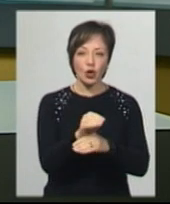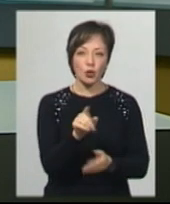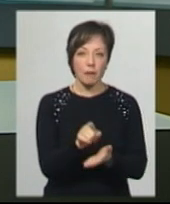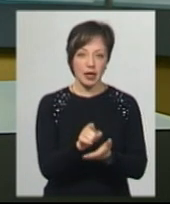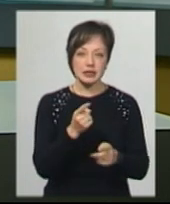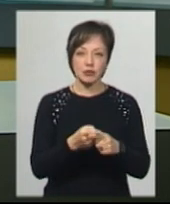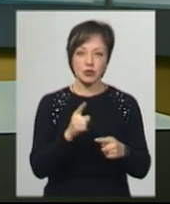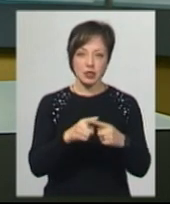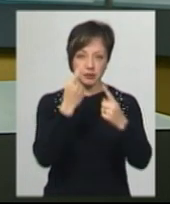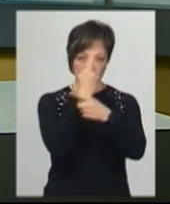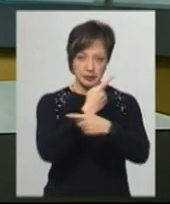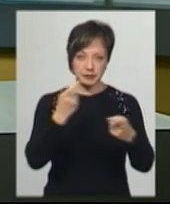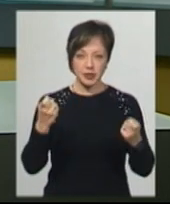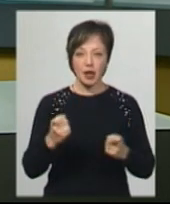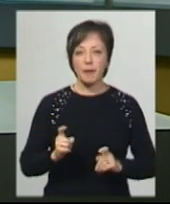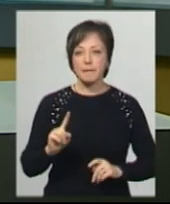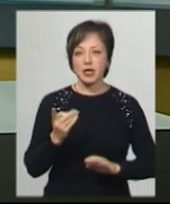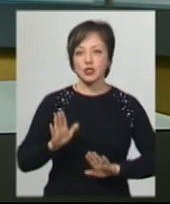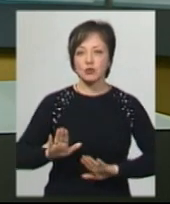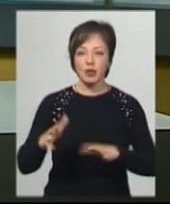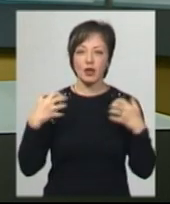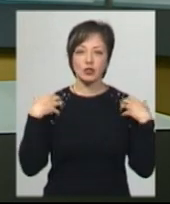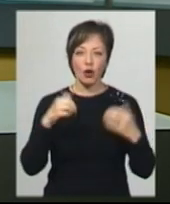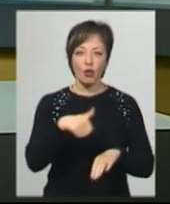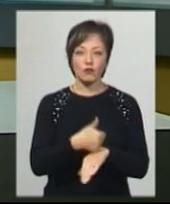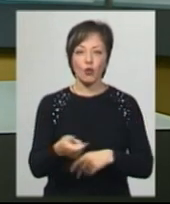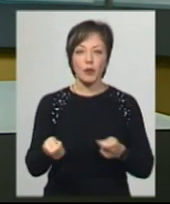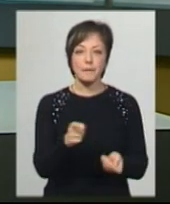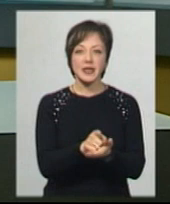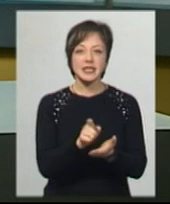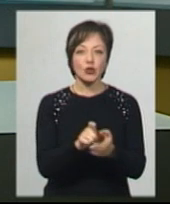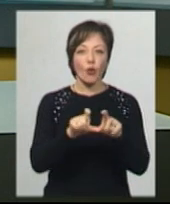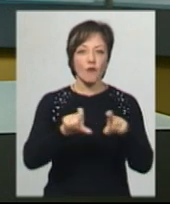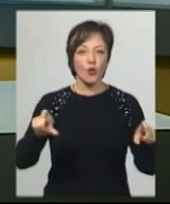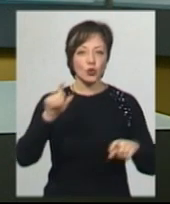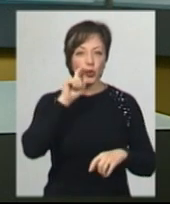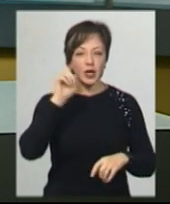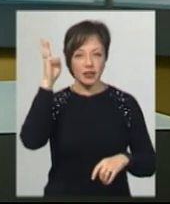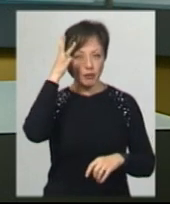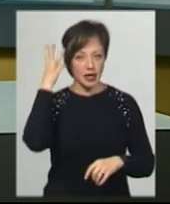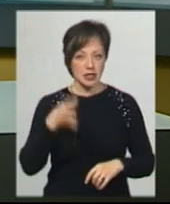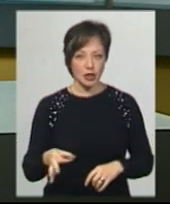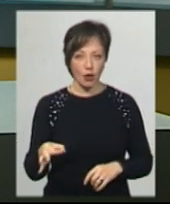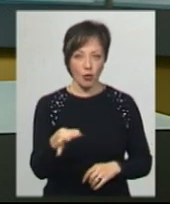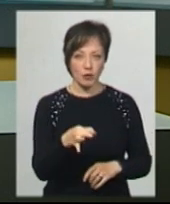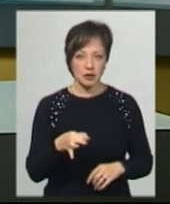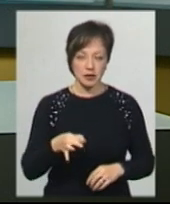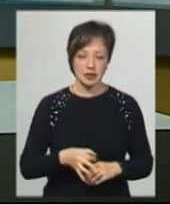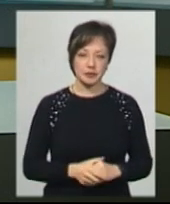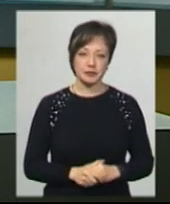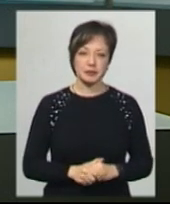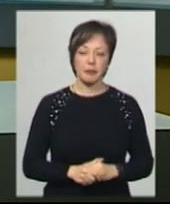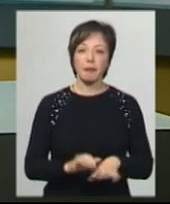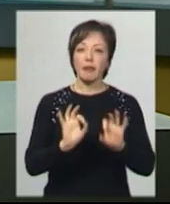Суспільному сказала перша заступниця начальника головного управління Пенсійного фонду України в Хмельницькій області Марія Квятківська.